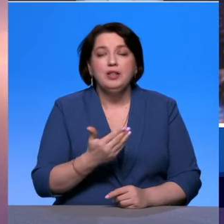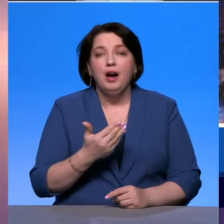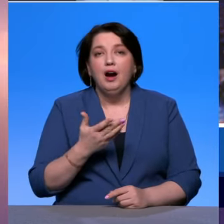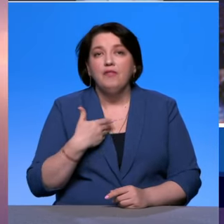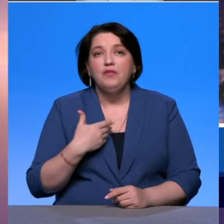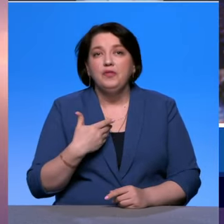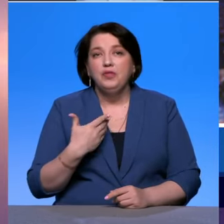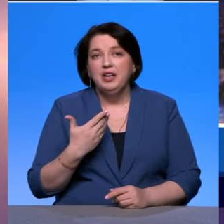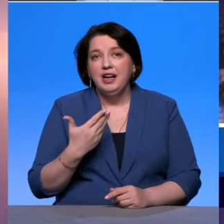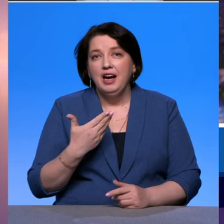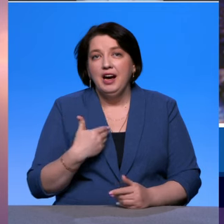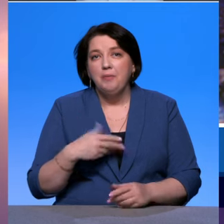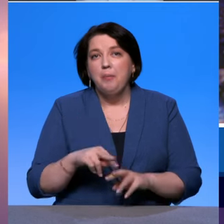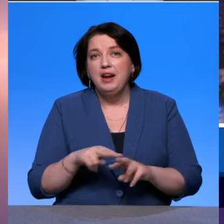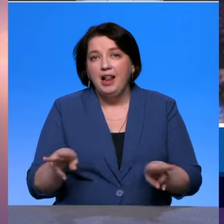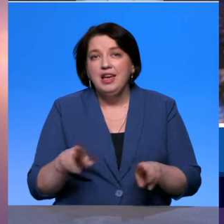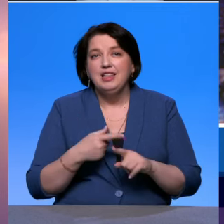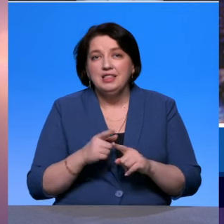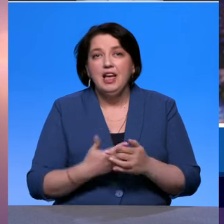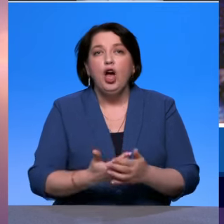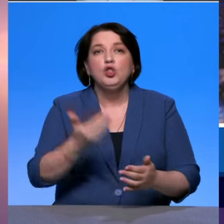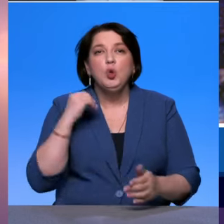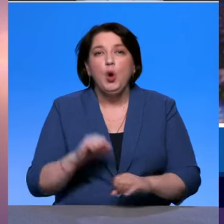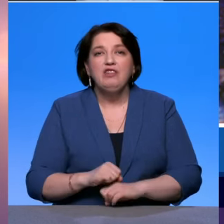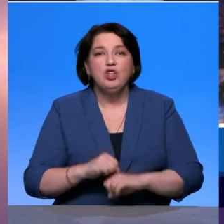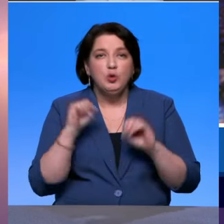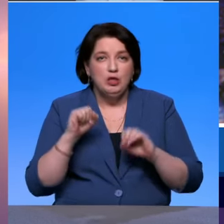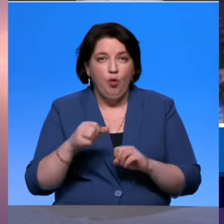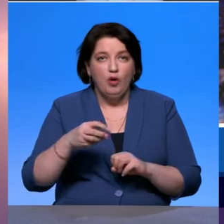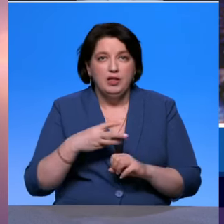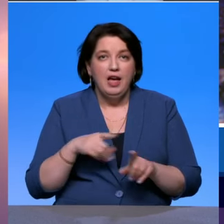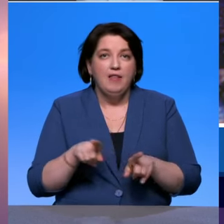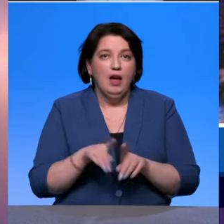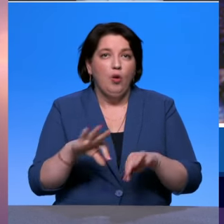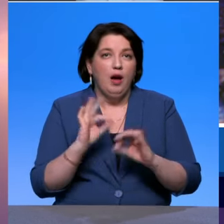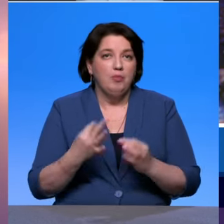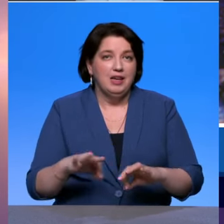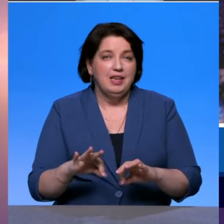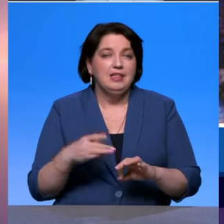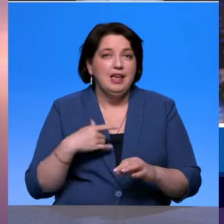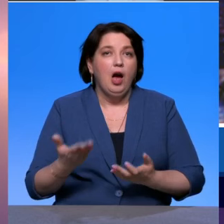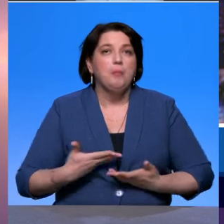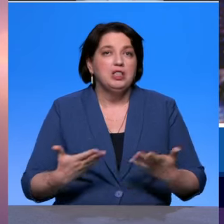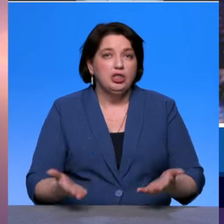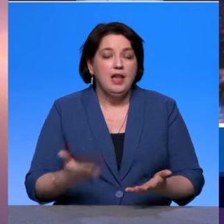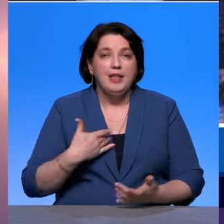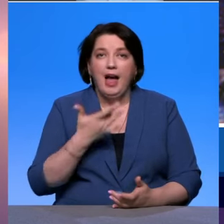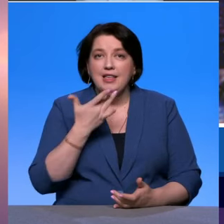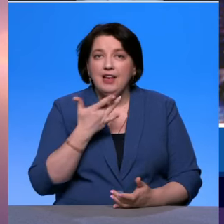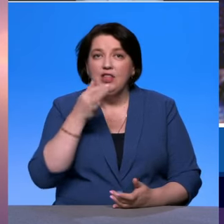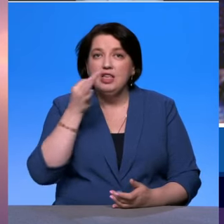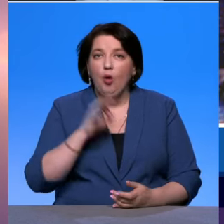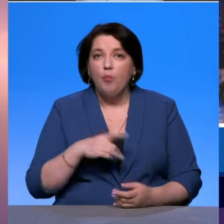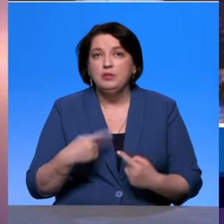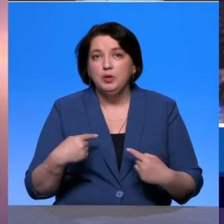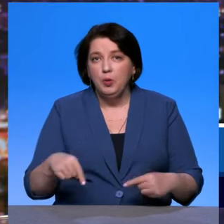к параллели с дореволюционной коммерческой моделью, а не, так скажем, более социально ориентированной советским опытом. У нас еще Валерий